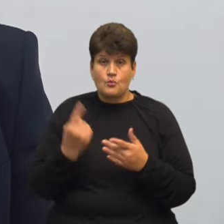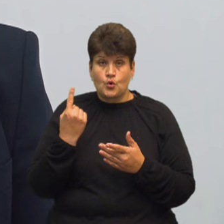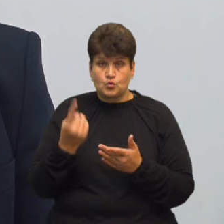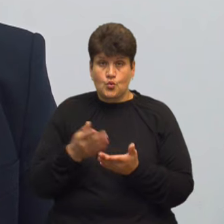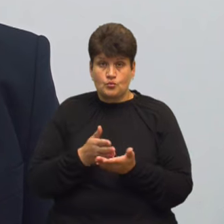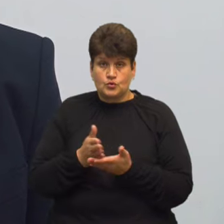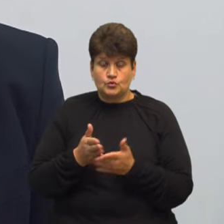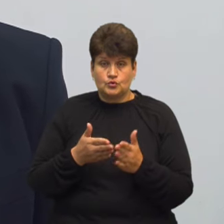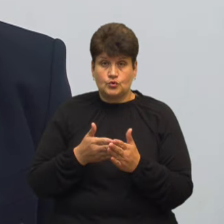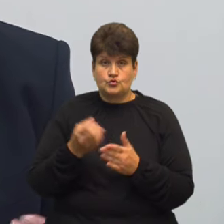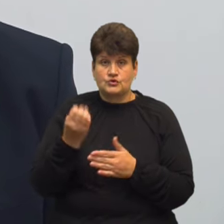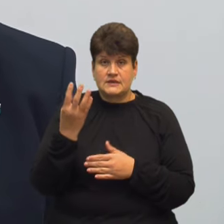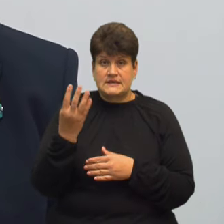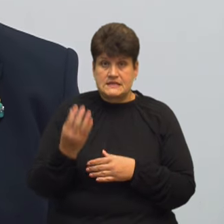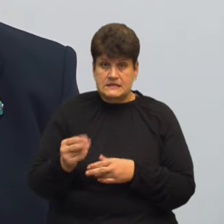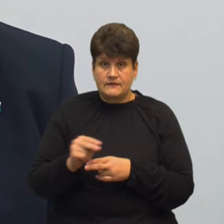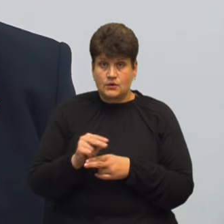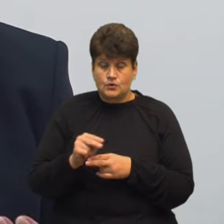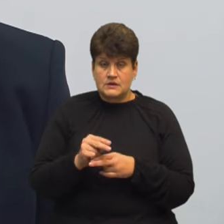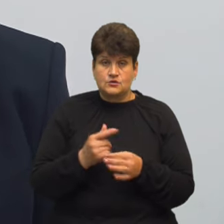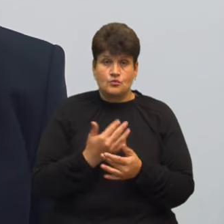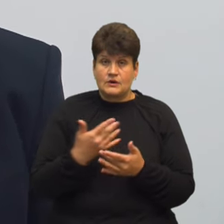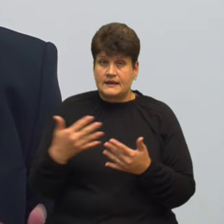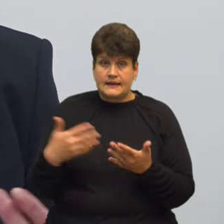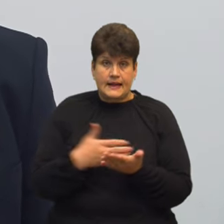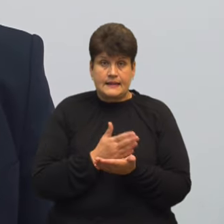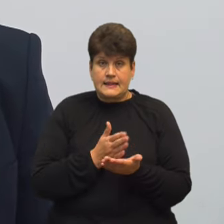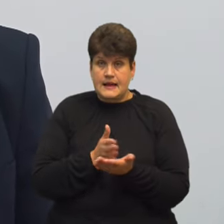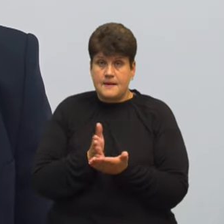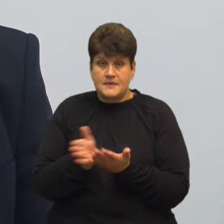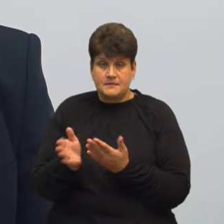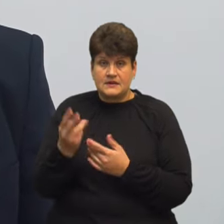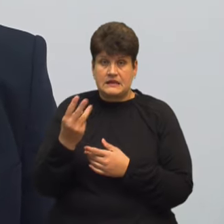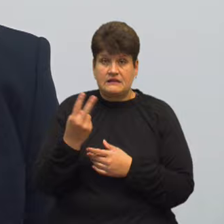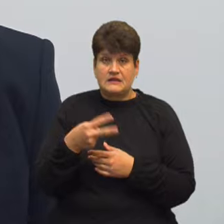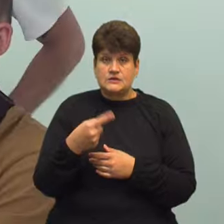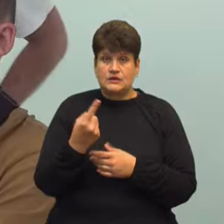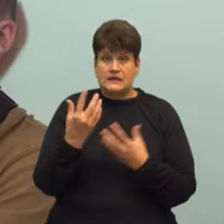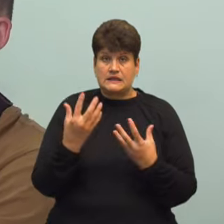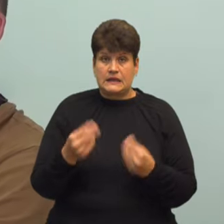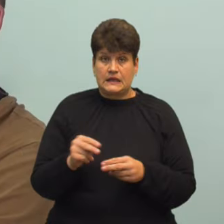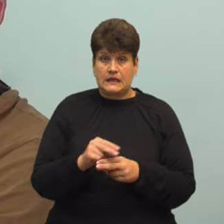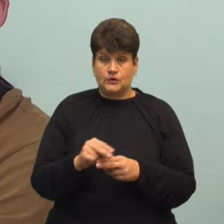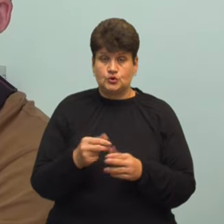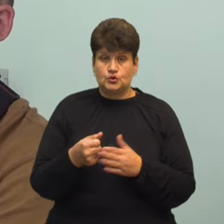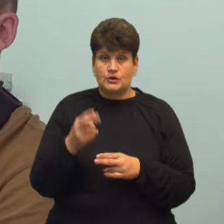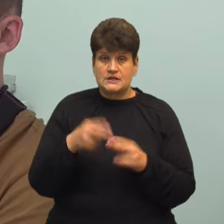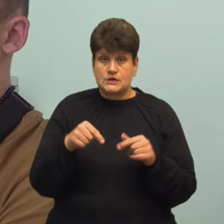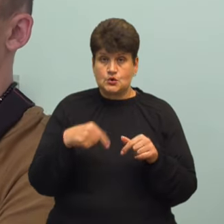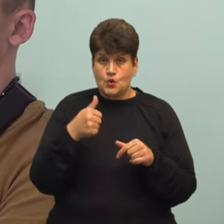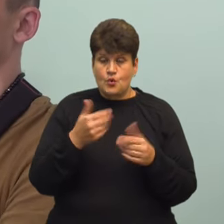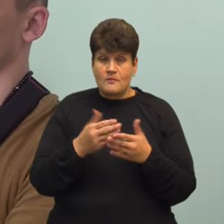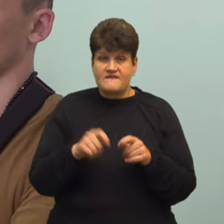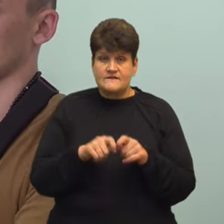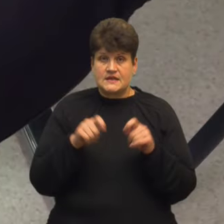до 14 днів лікується, якщо по декілька напрямка 21 день лікується До кінця цього року мають відкрити